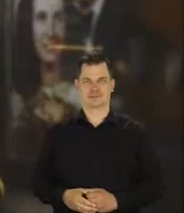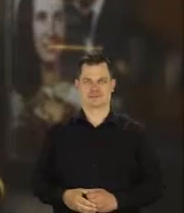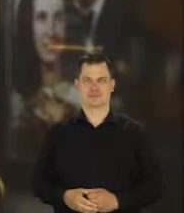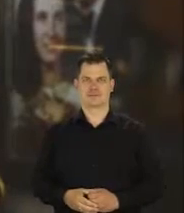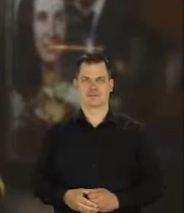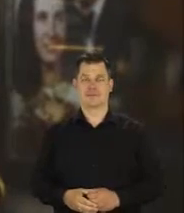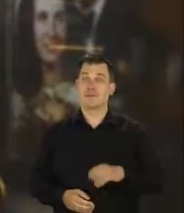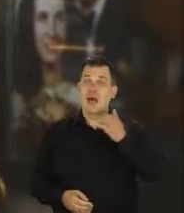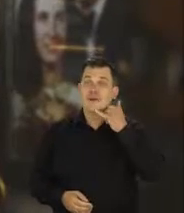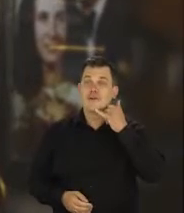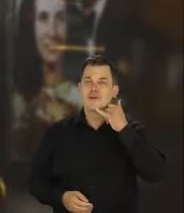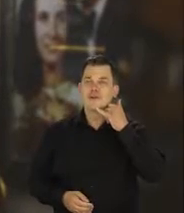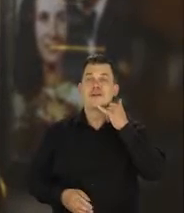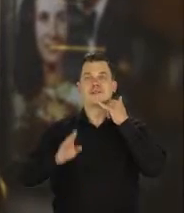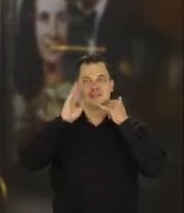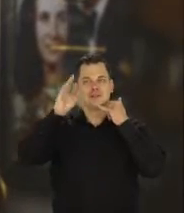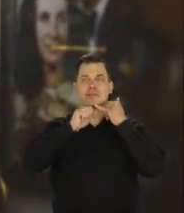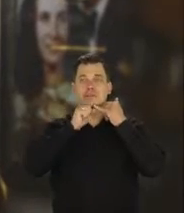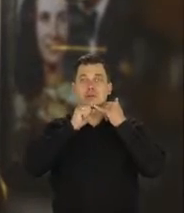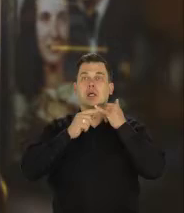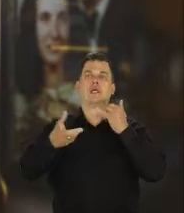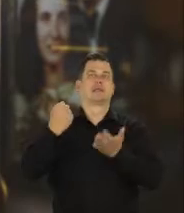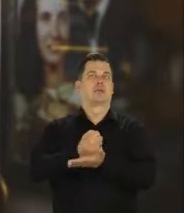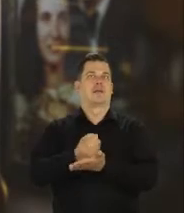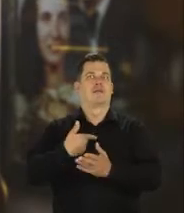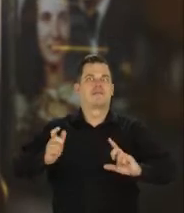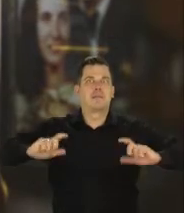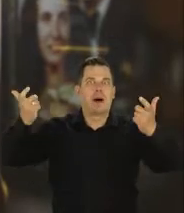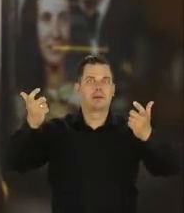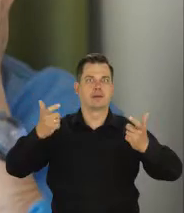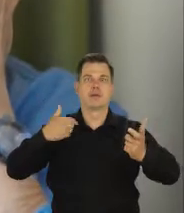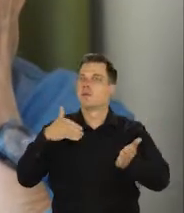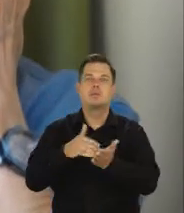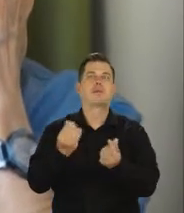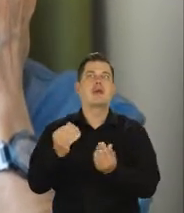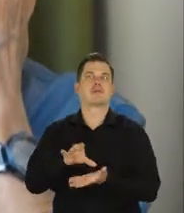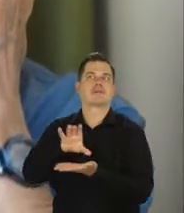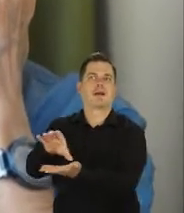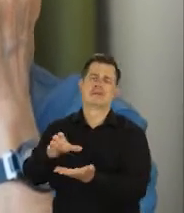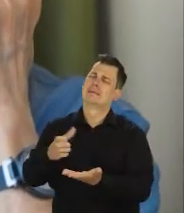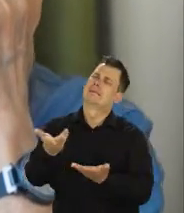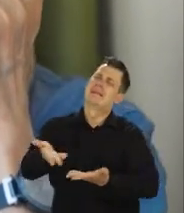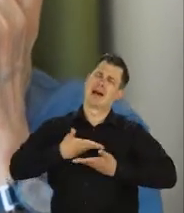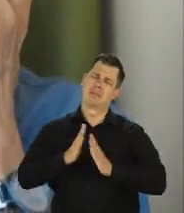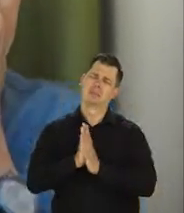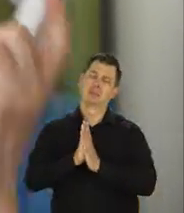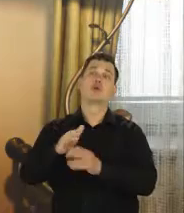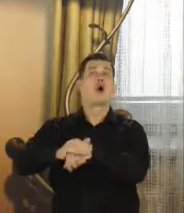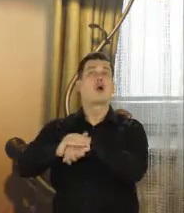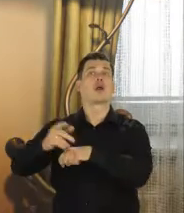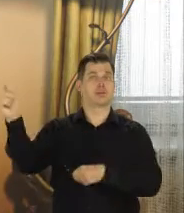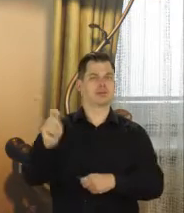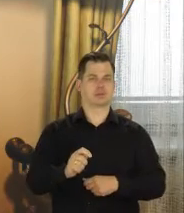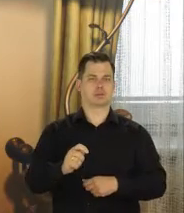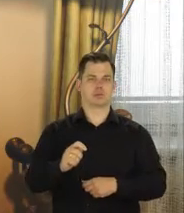DZIĘKI ZA Halo? Cześć babciu, jest taka sprawa, miałem wypadek. Potrzebuję pilnie pieniędzy. Nie mogę sam po nie przyjechać. Taki kolega do ciebie